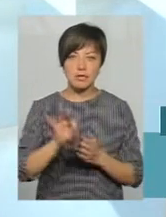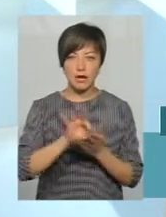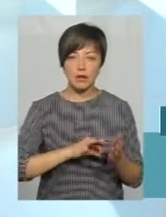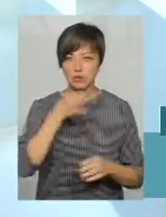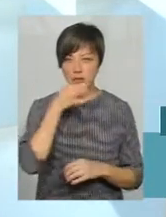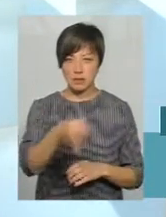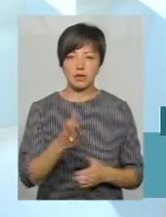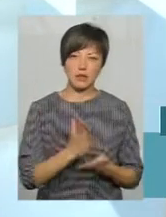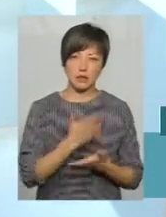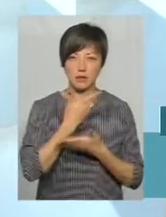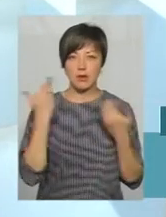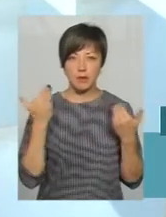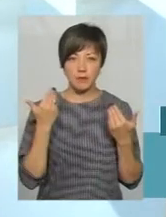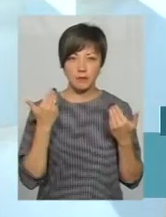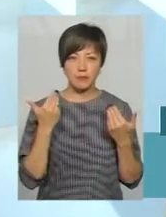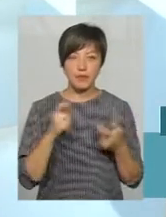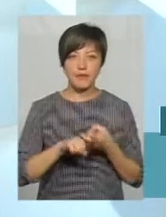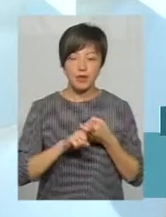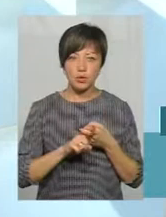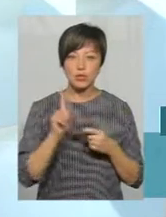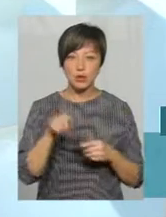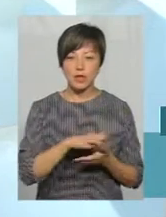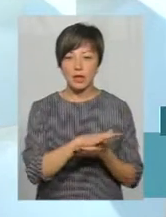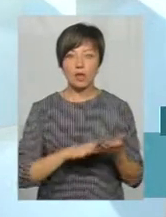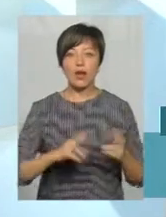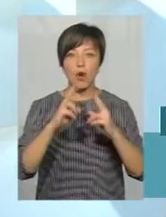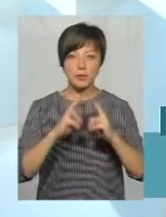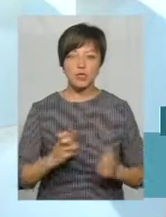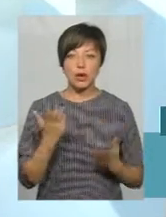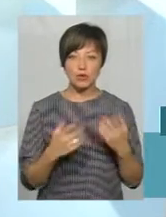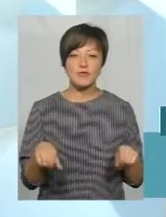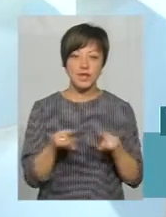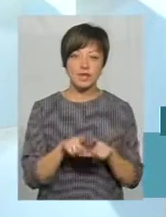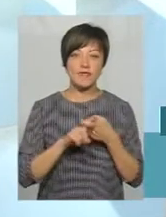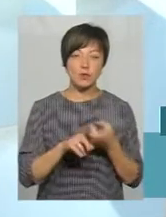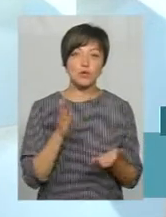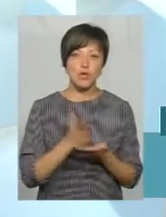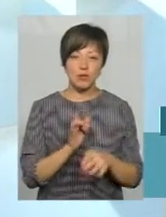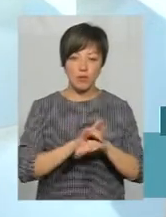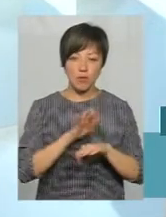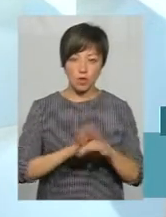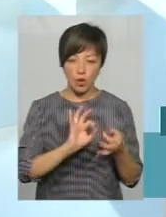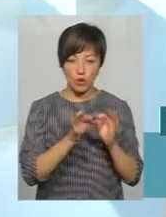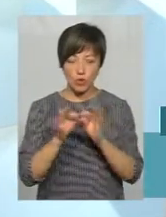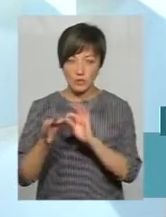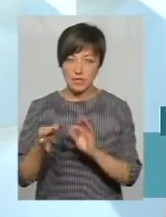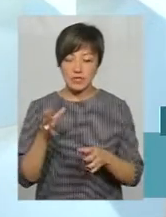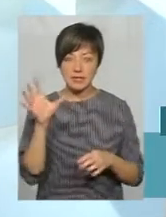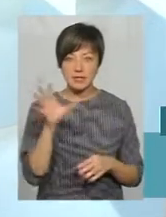сказати, чи є, чи немає вірусу, і тоді надалі обстежитись, якщо все ж таки вірус є, повністю розшифрувати свій